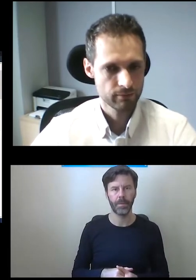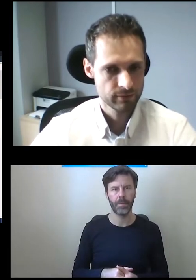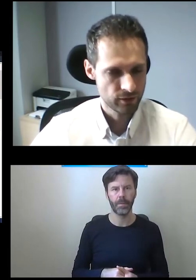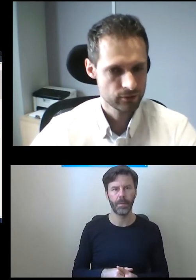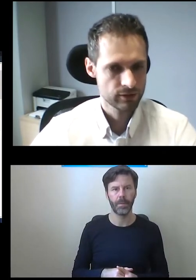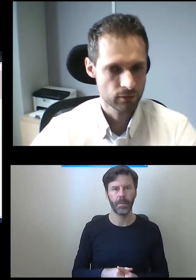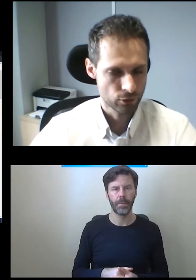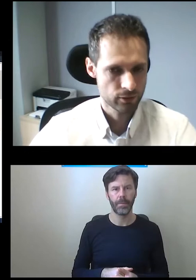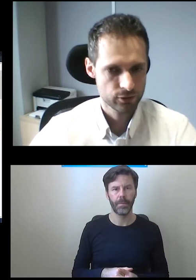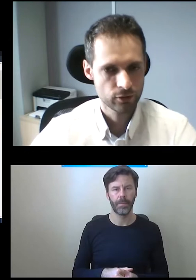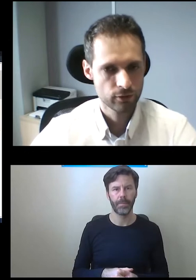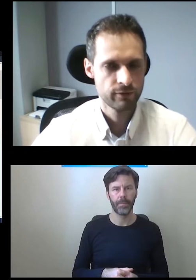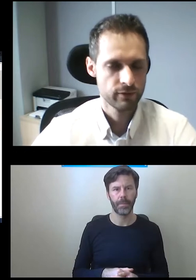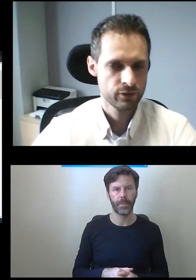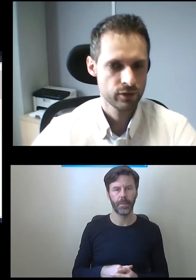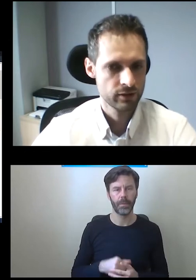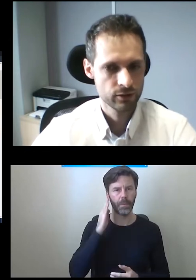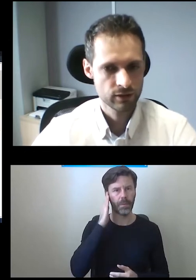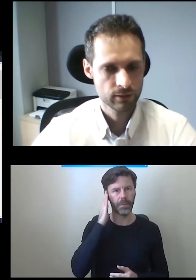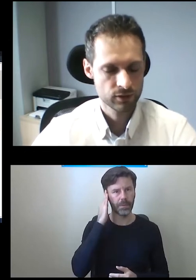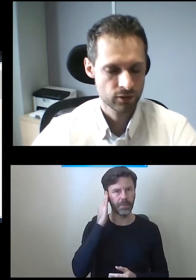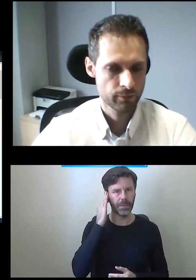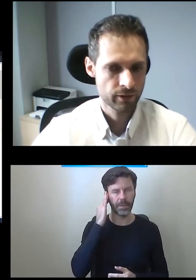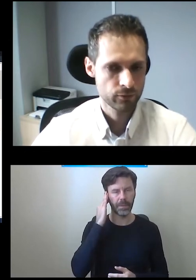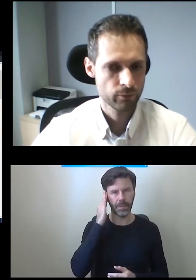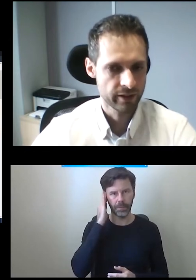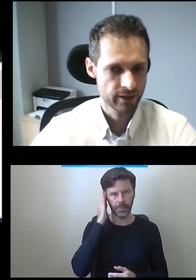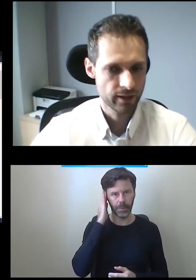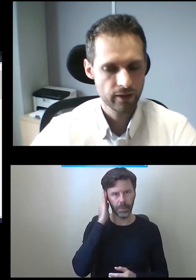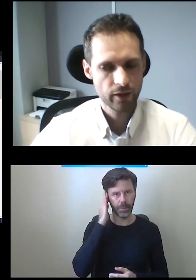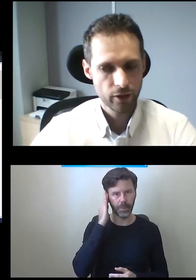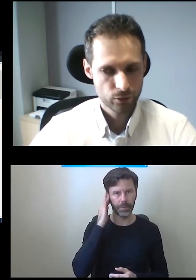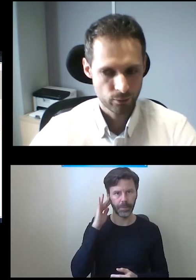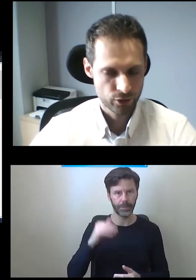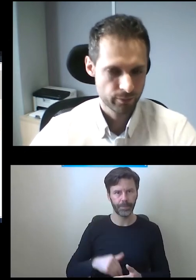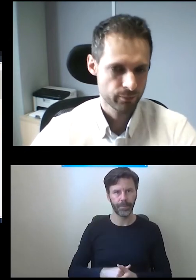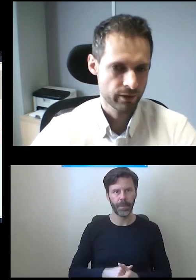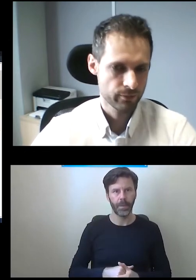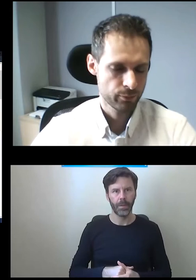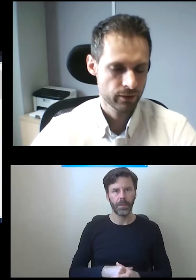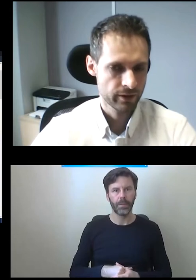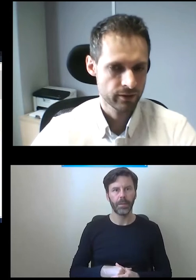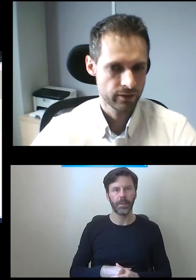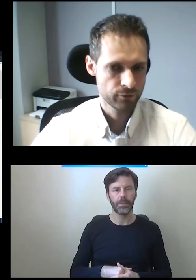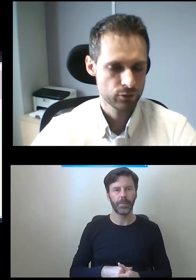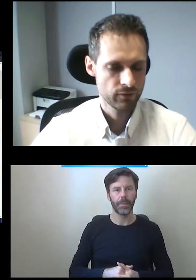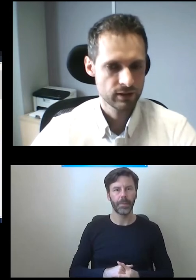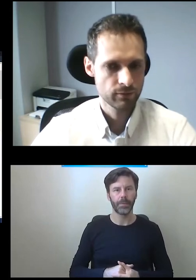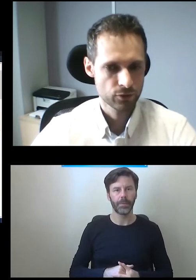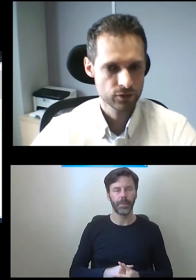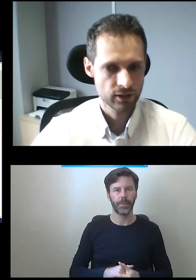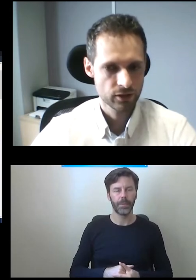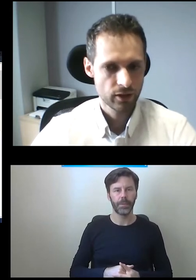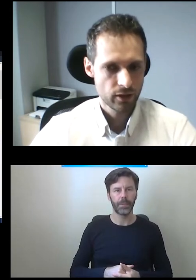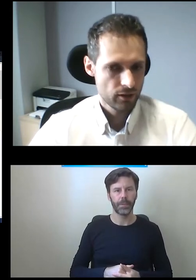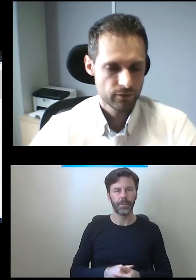że za chwilę zostaną schody wysunięte i zostanie przedstawiona Państwu barierka, którą może Pan potem na wózku niewalidzkim